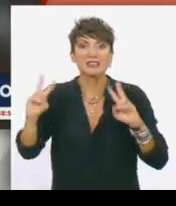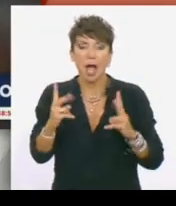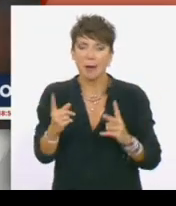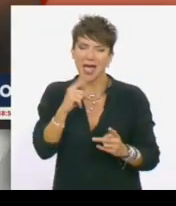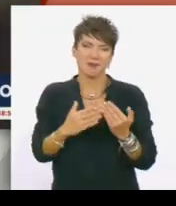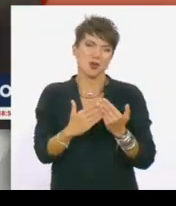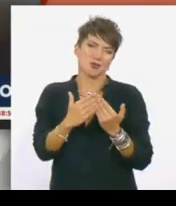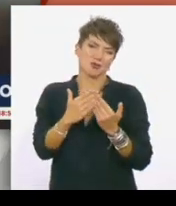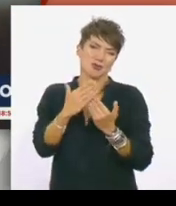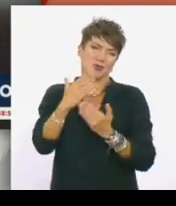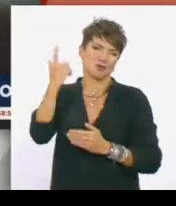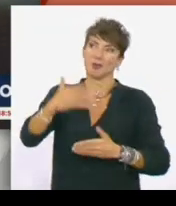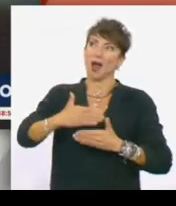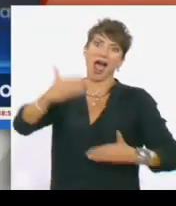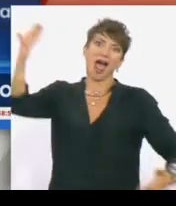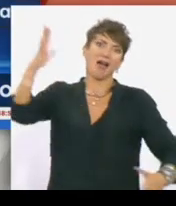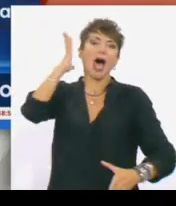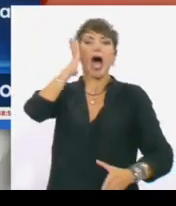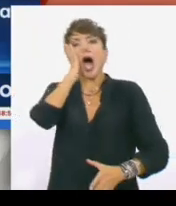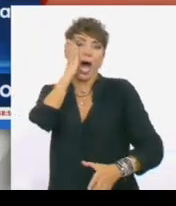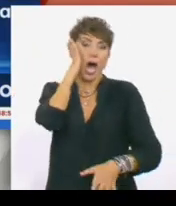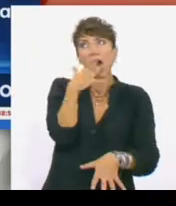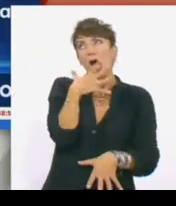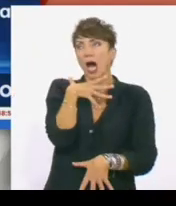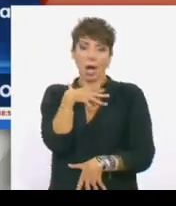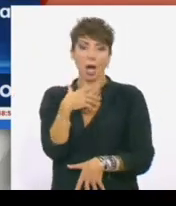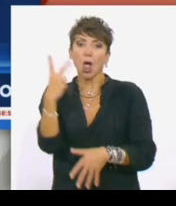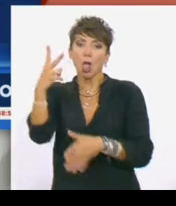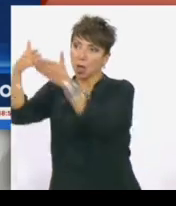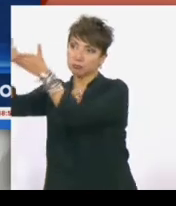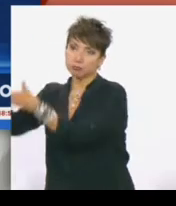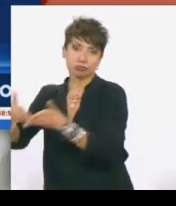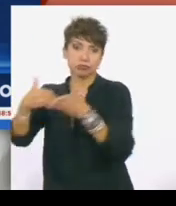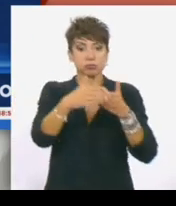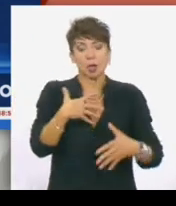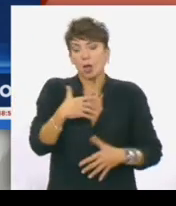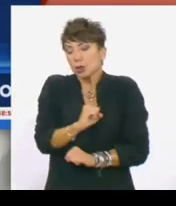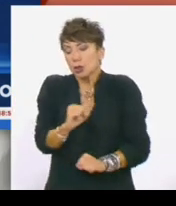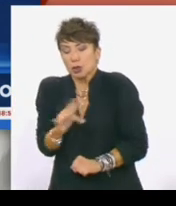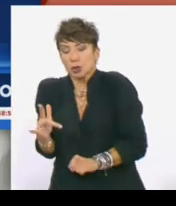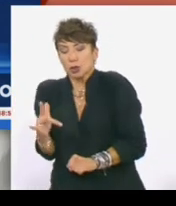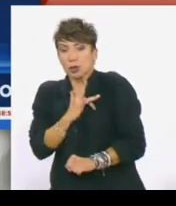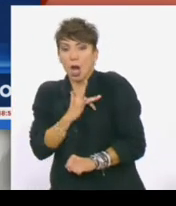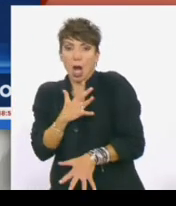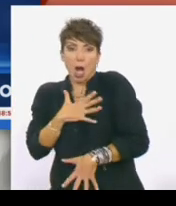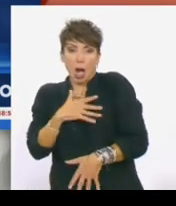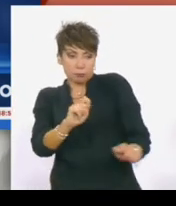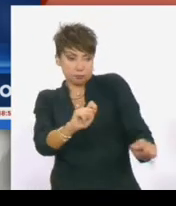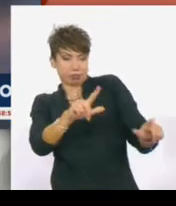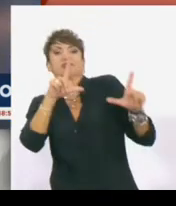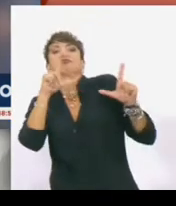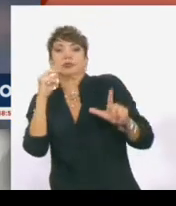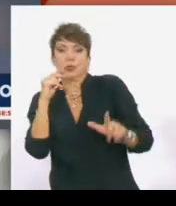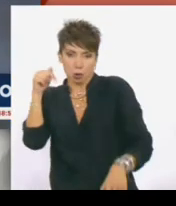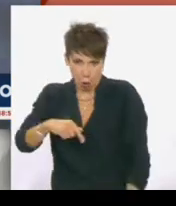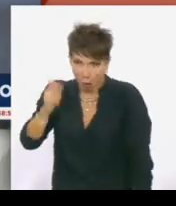τύπος ξαφνικά ευαισθητοποιείται. Δύο σκάφοι μεταναστών βυθίστηκαν. Πάγωσε το αίμα με αυτή την εικόνα που ήρθε από τη Μητυλίνη.